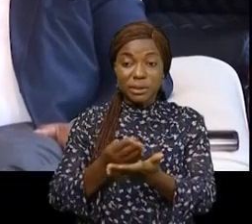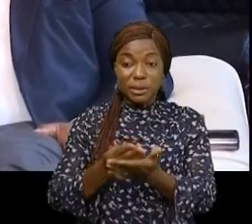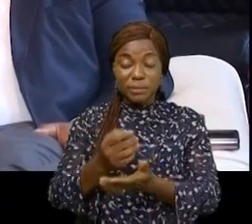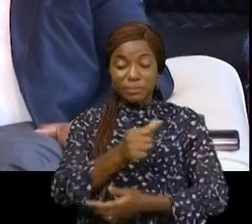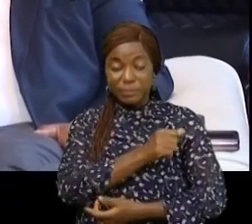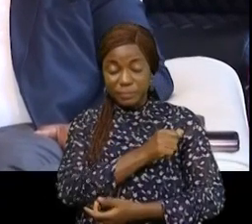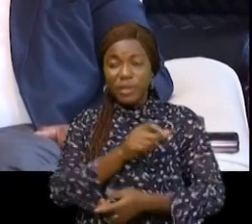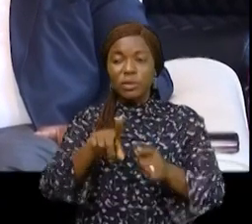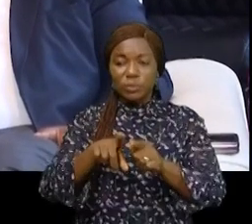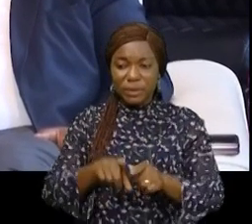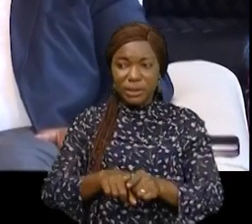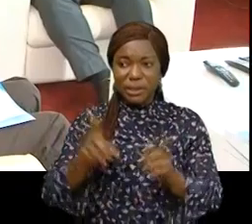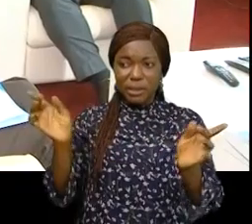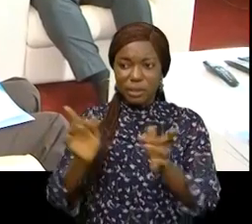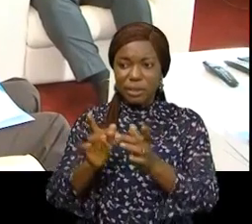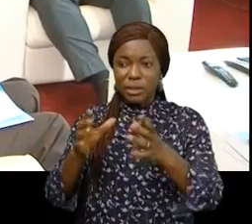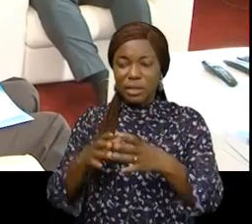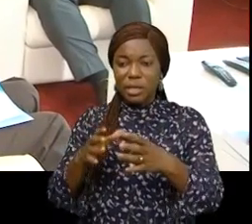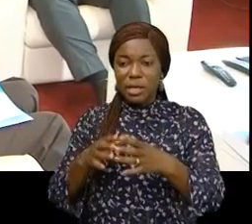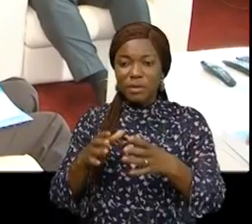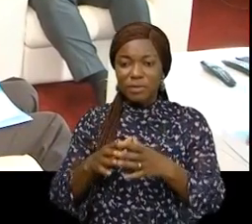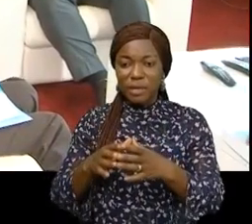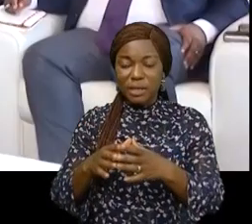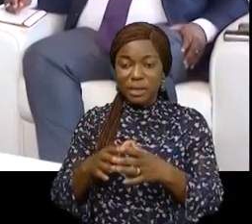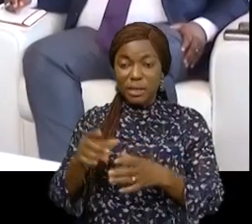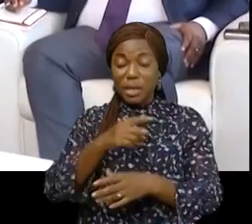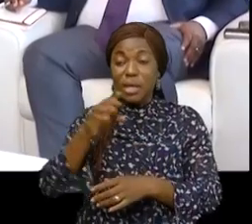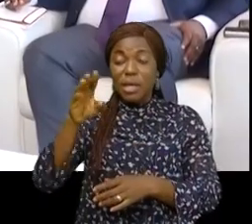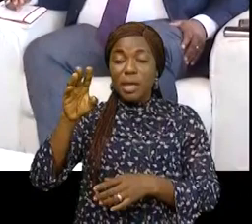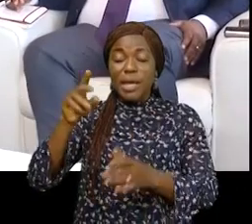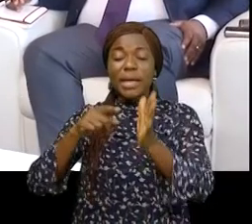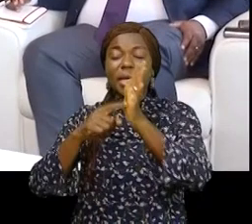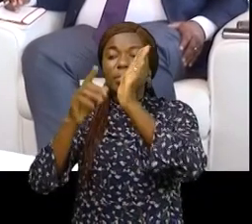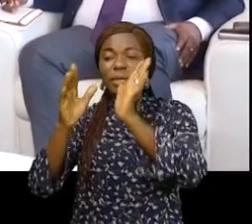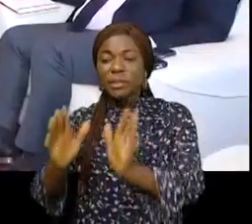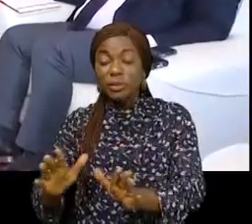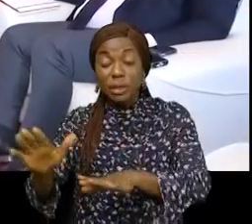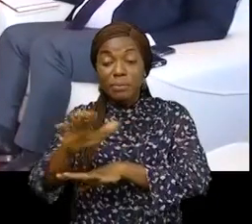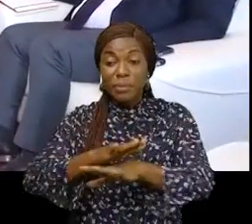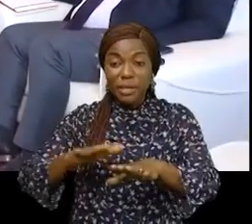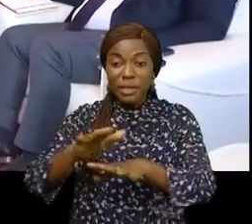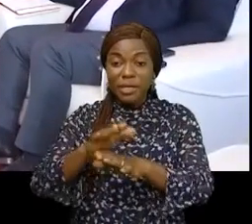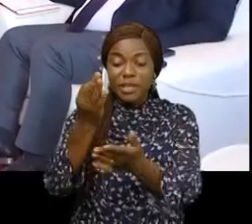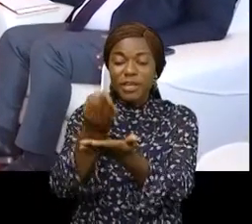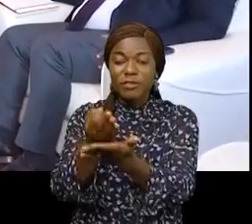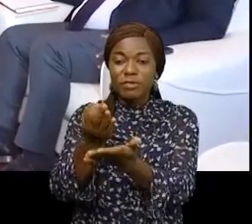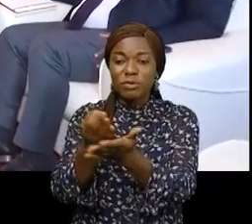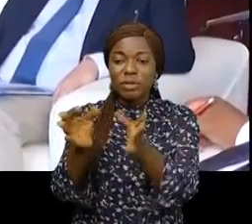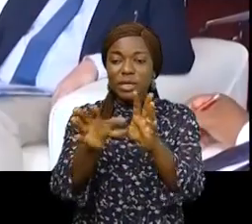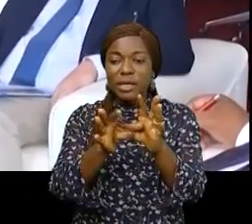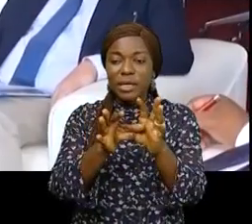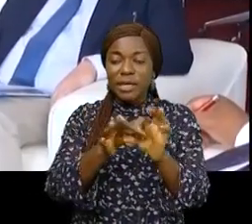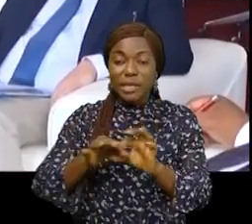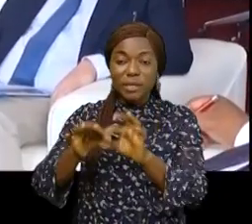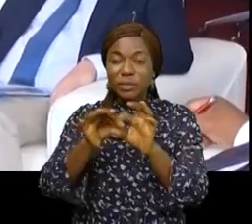Sangara à sa rencontre avec Édouard Begbeder, représentant pays du Fonds des Nations Unies pour l